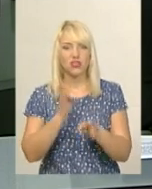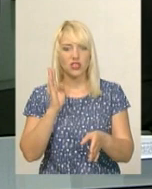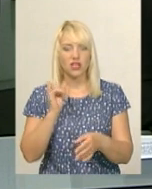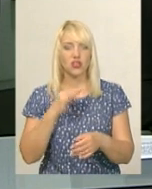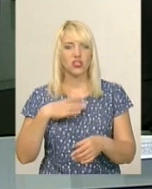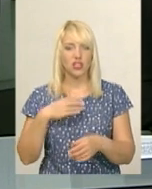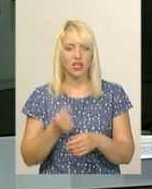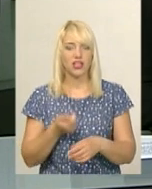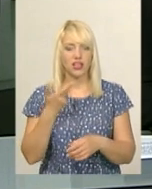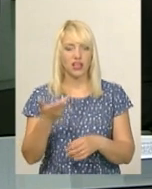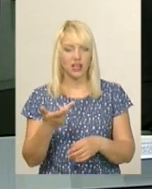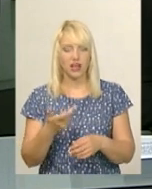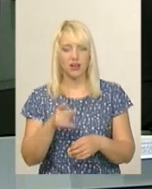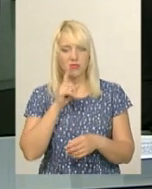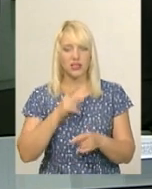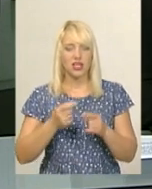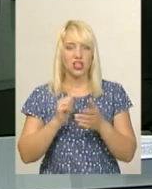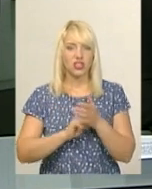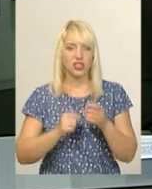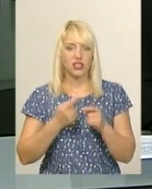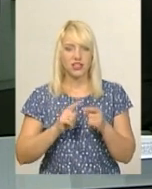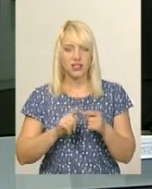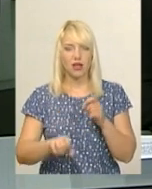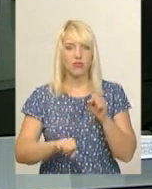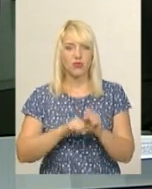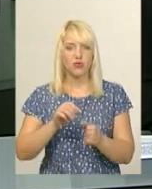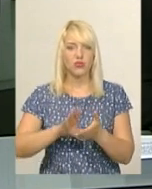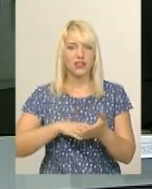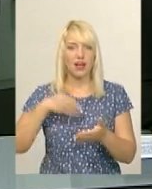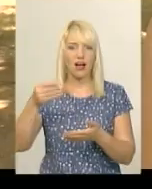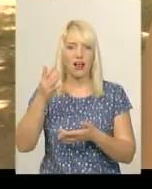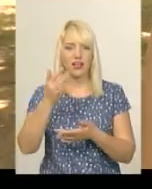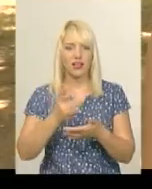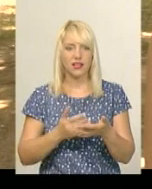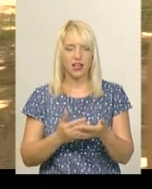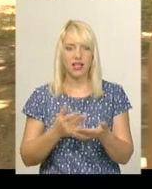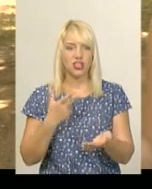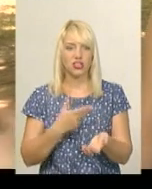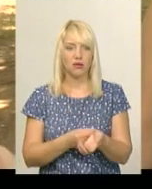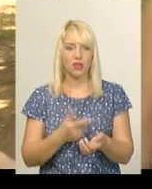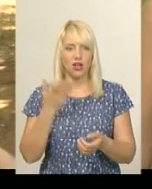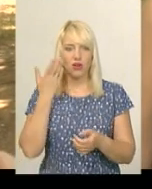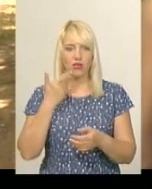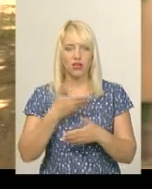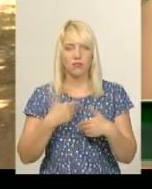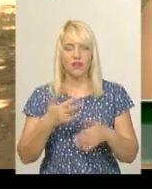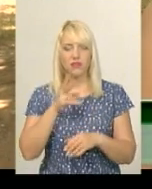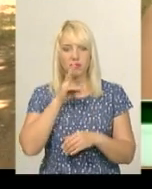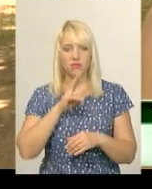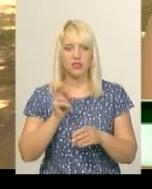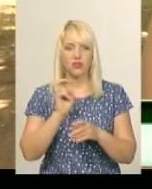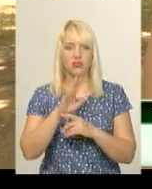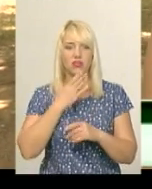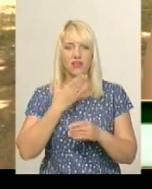порушується календар щеплень, вважає жінка. Тему досліджувала Тетяна Пресекар. Коли нам було два місяці, ми ходили до нашого